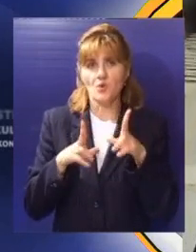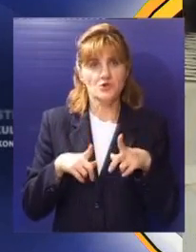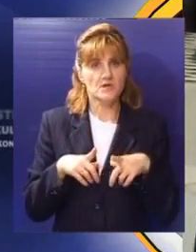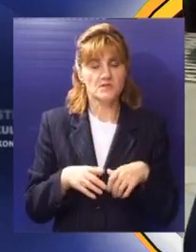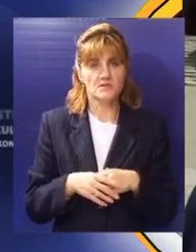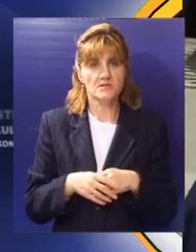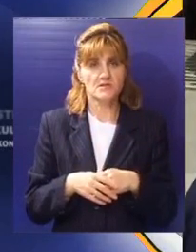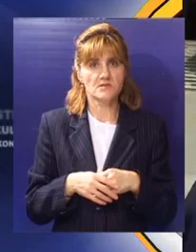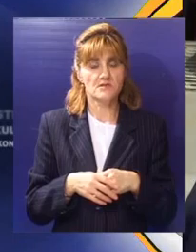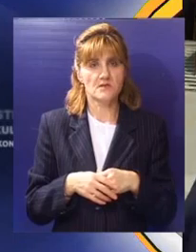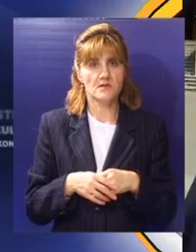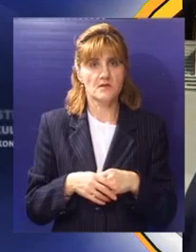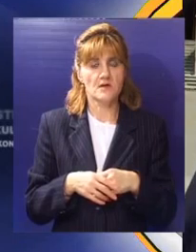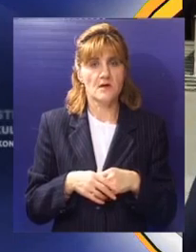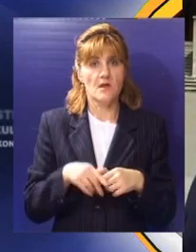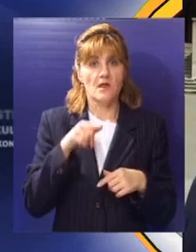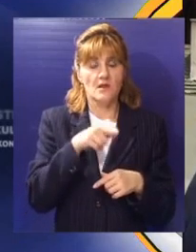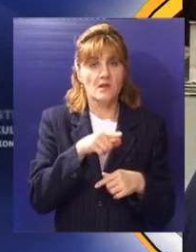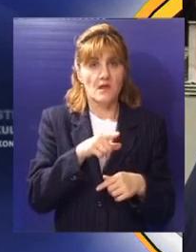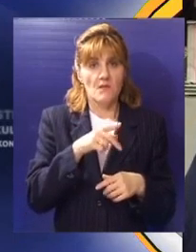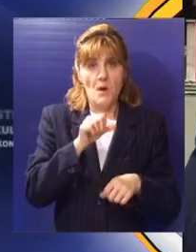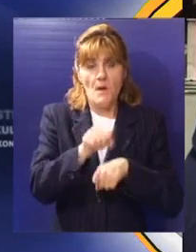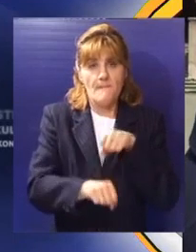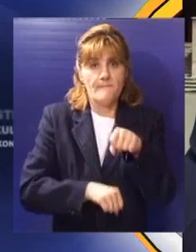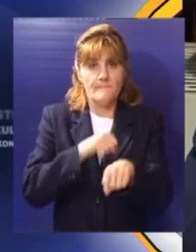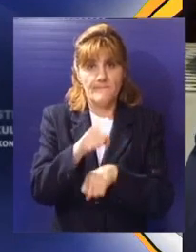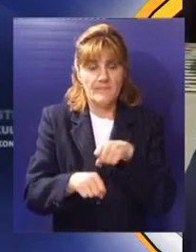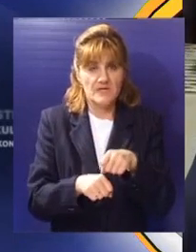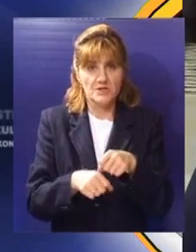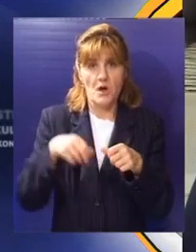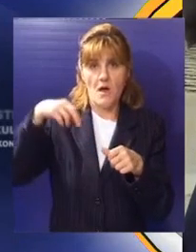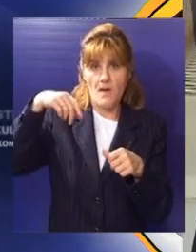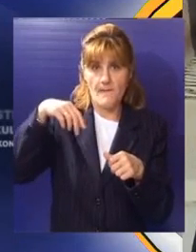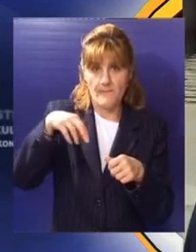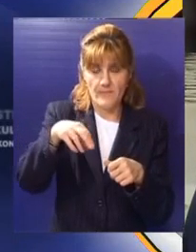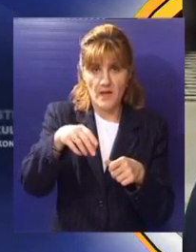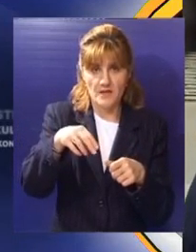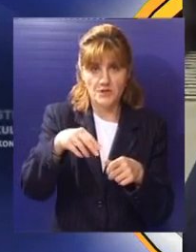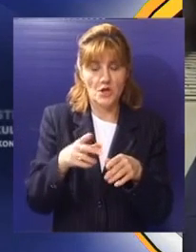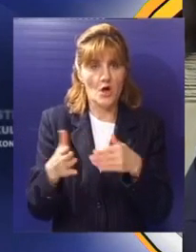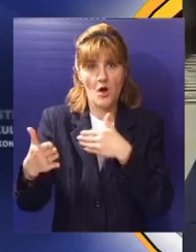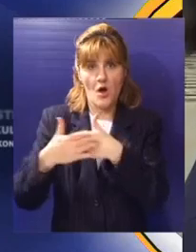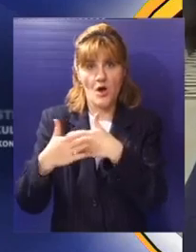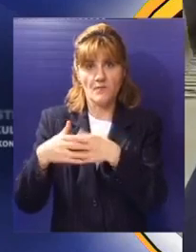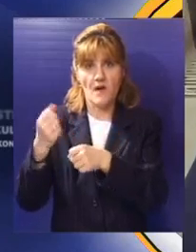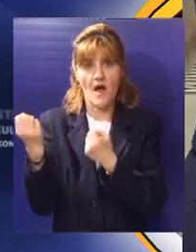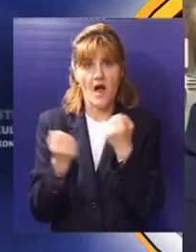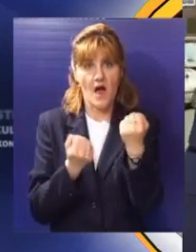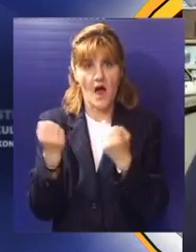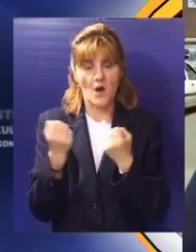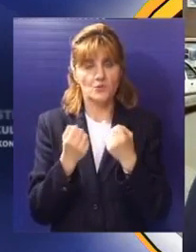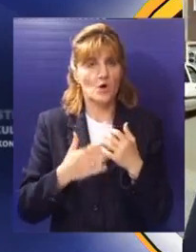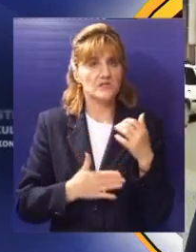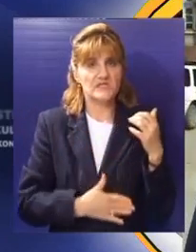To je užas jer tamo biciklistička, tazapa, pešačka i odmah automobili,